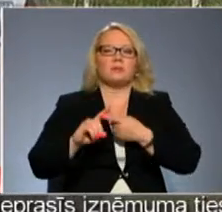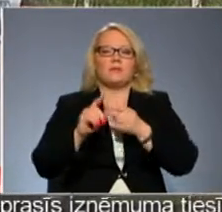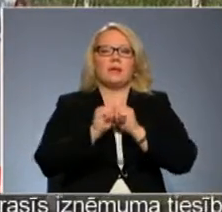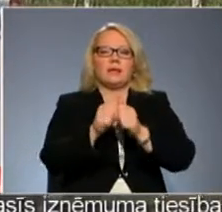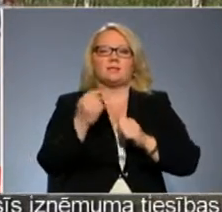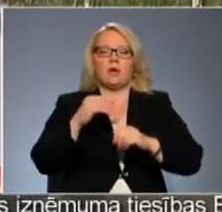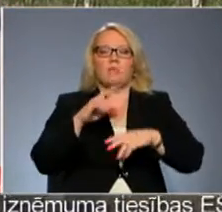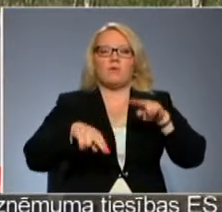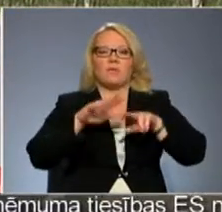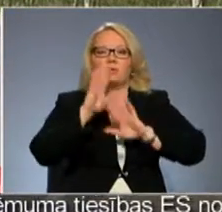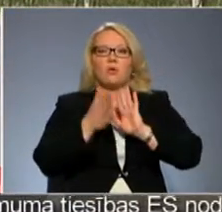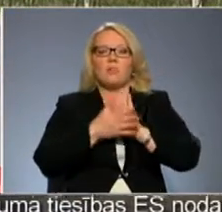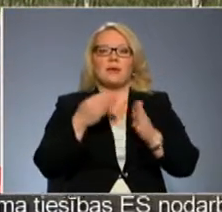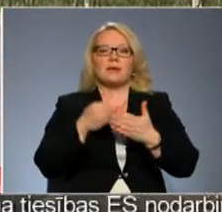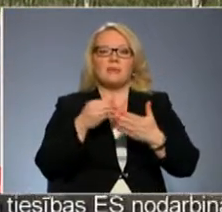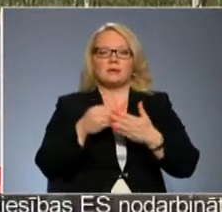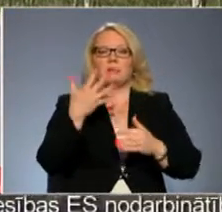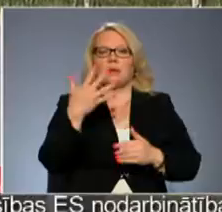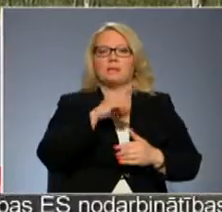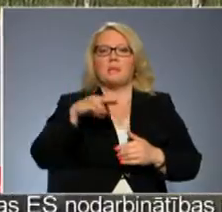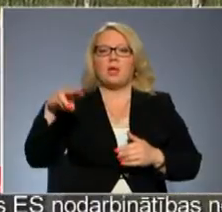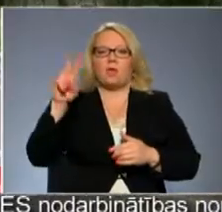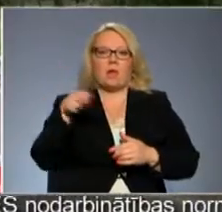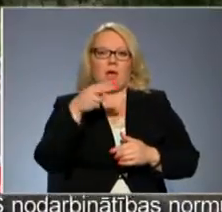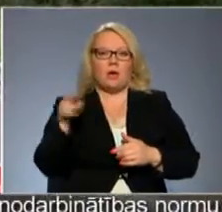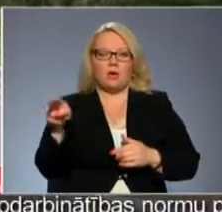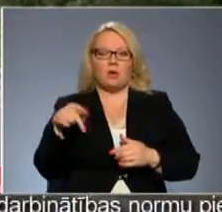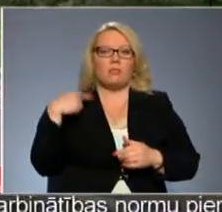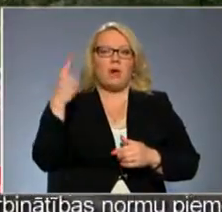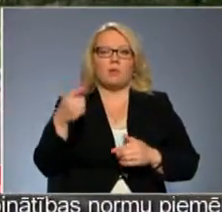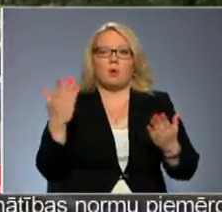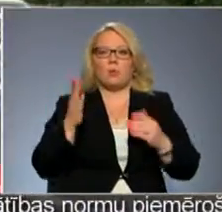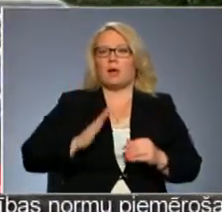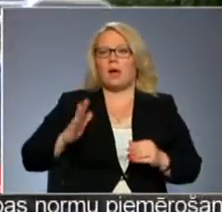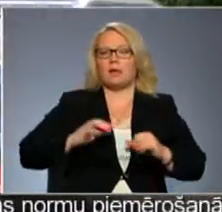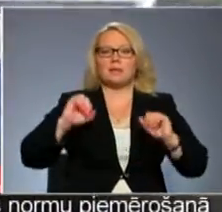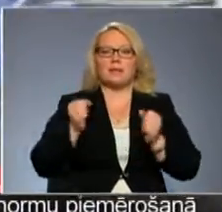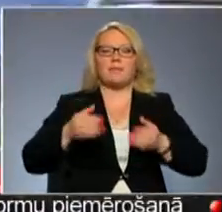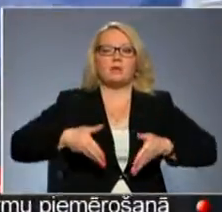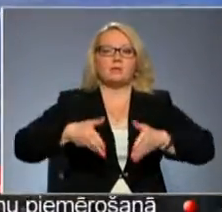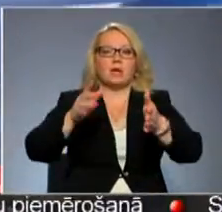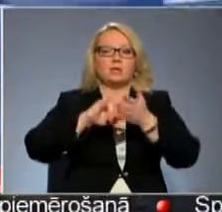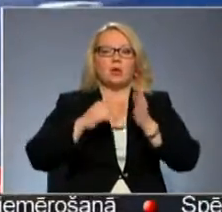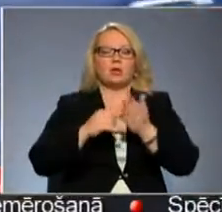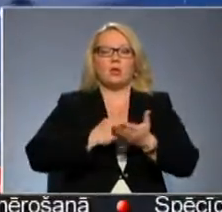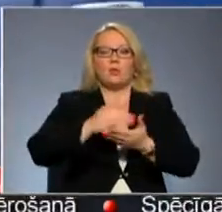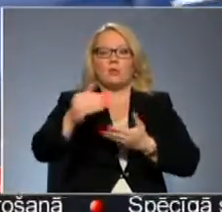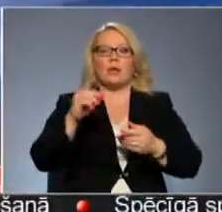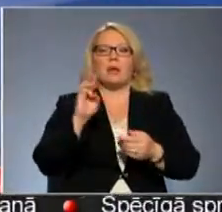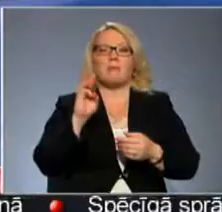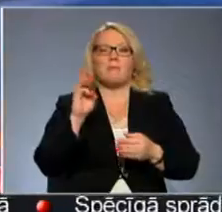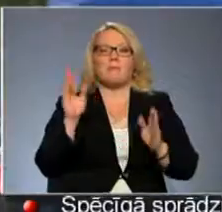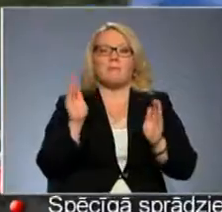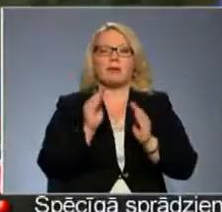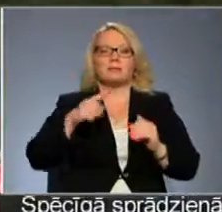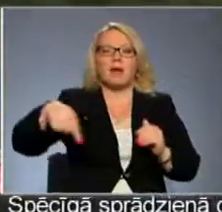Būvniecības kopējās izmaksas vairāk kā 5 miljonu eiro. Nākamie, kuri gaida, ziemeļu stīgas projekta turpinājumu ir masa lācieši